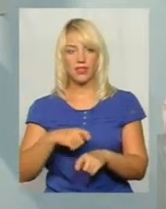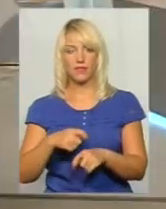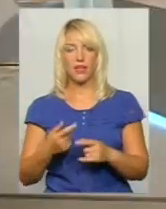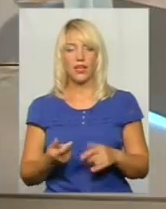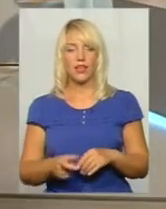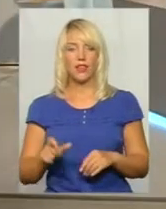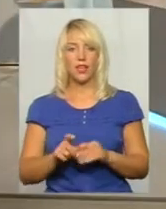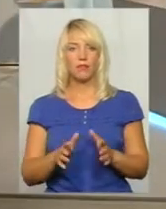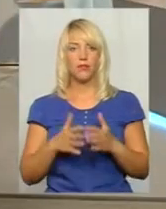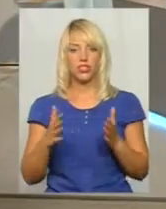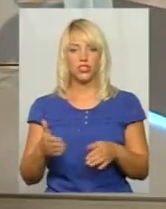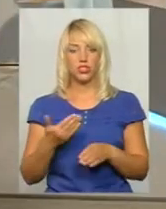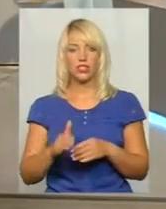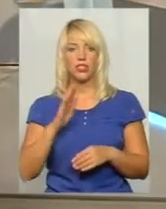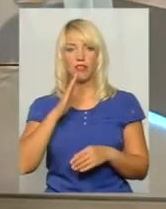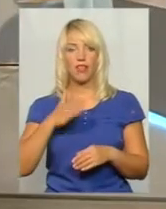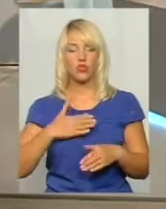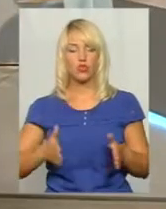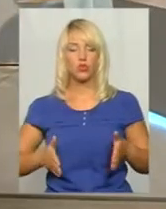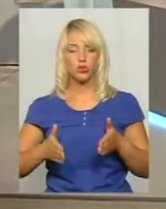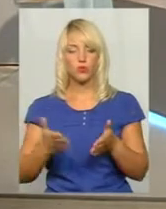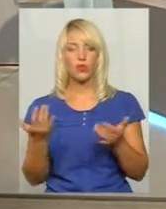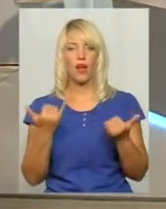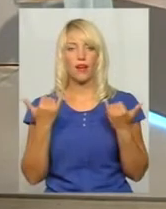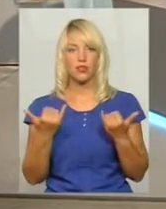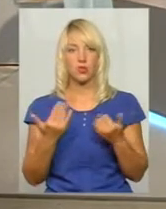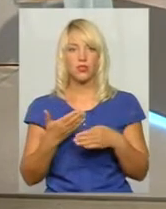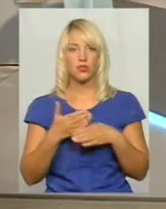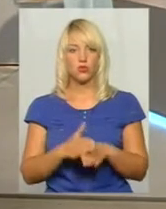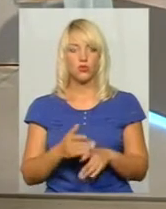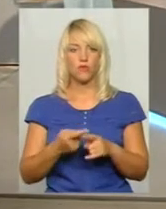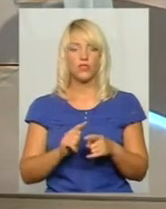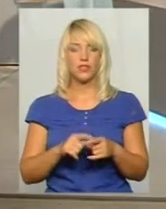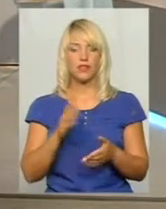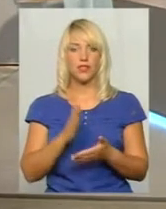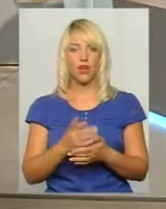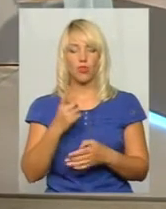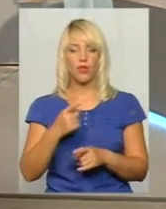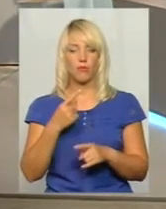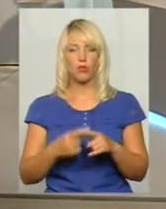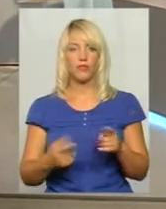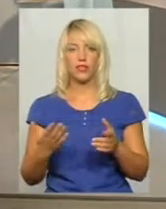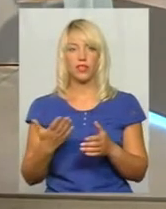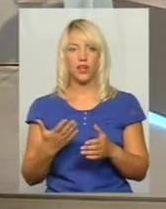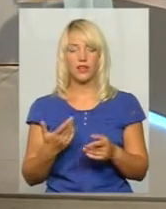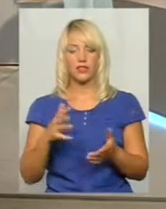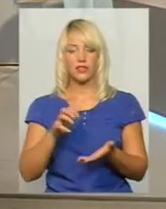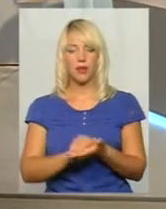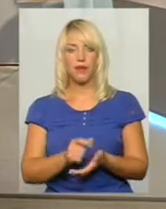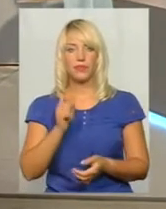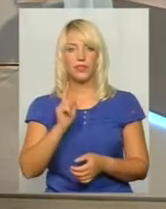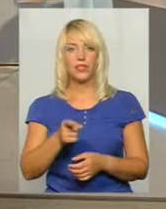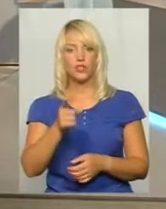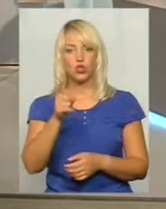Найбільша частина нашої смуги, яка сьогодні зруйнована, це є одна половина, яка сьогодні замає довжину 1100